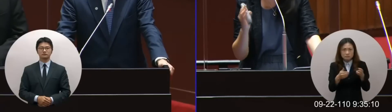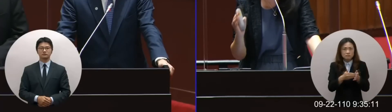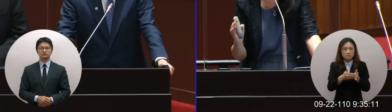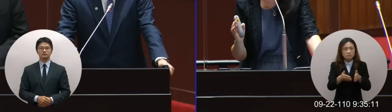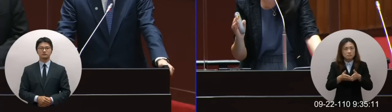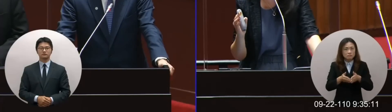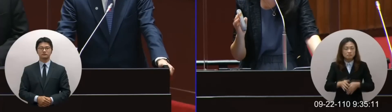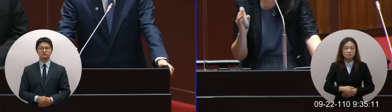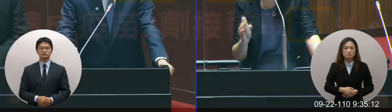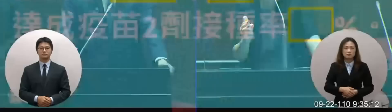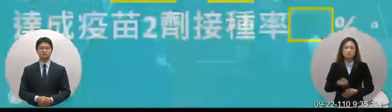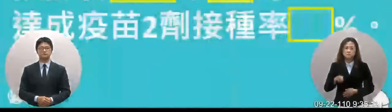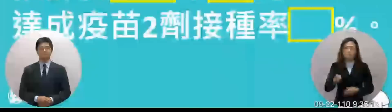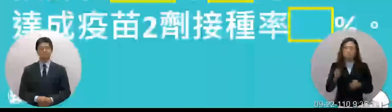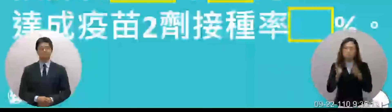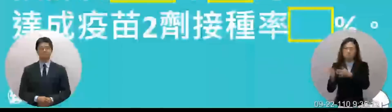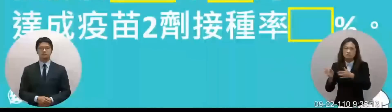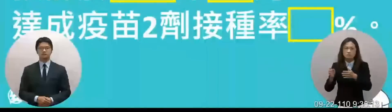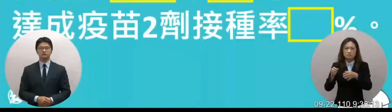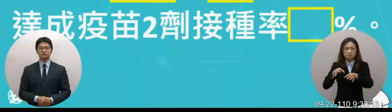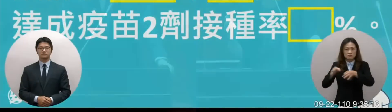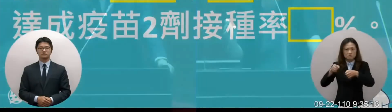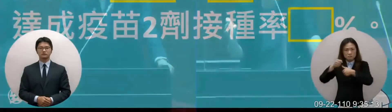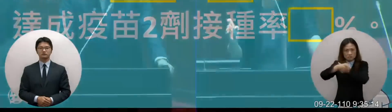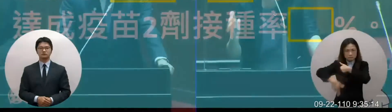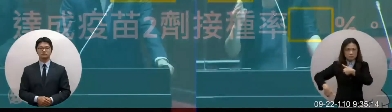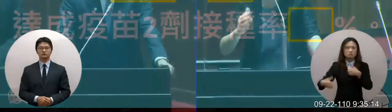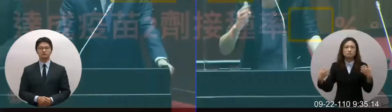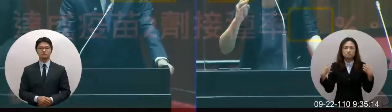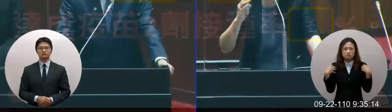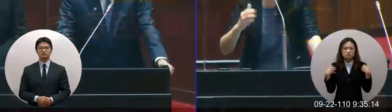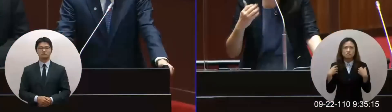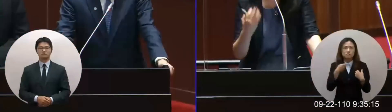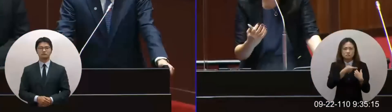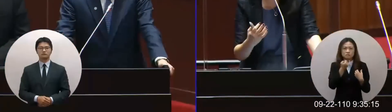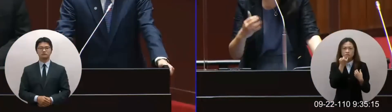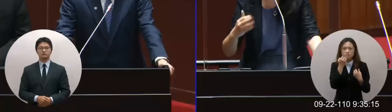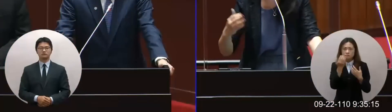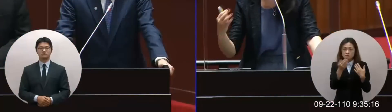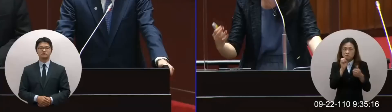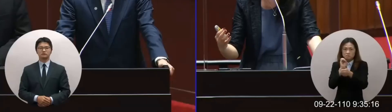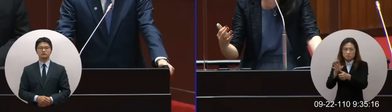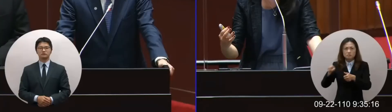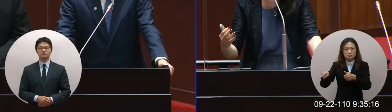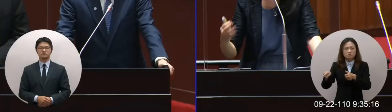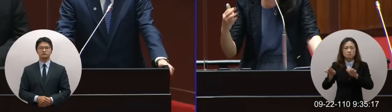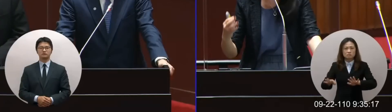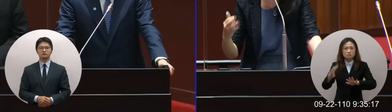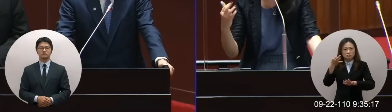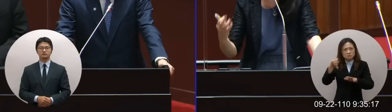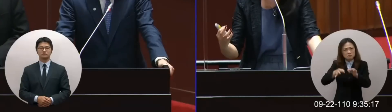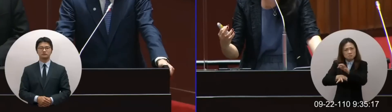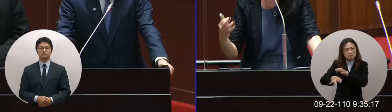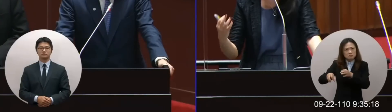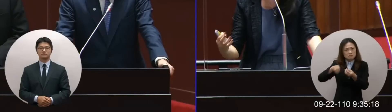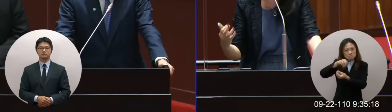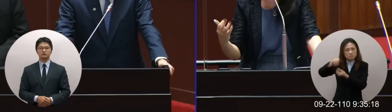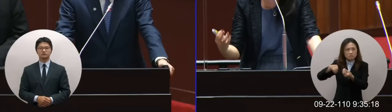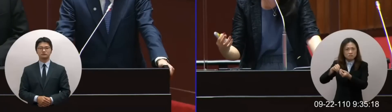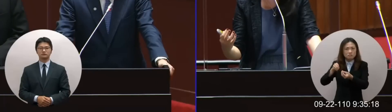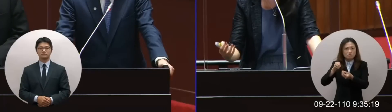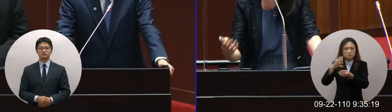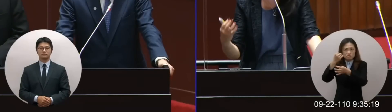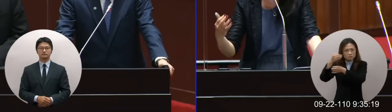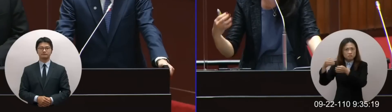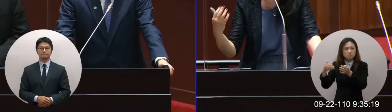因為這對於我們的產業才是一個負責任的方式因為你可以告訴他說我今天我的現金流我撐到多久之後我的國家可以